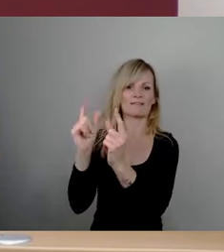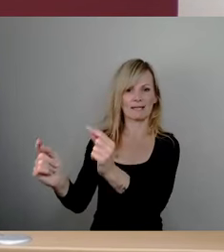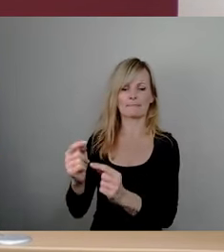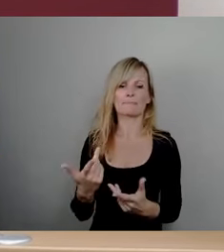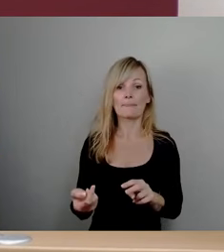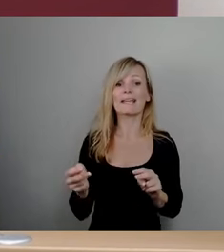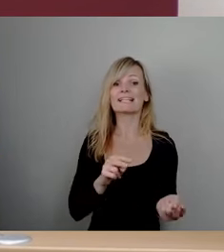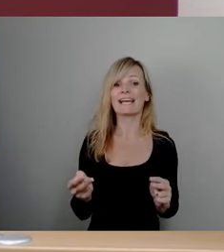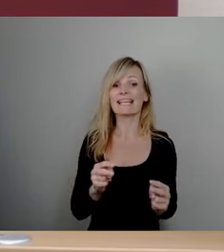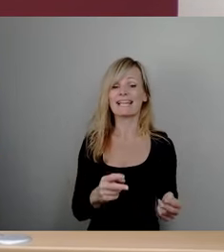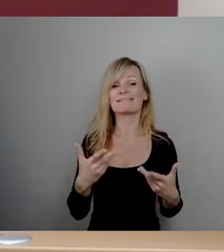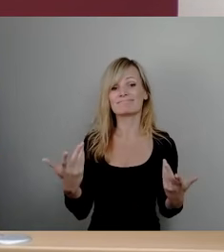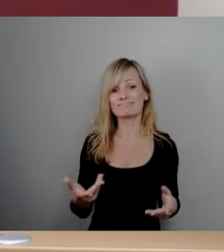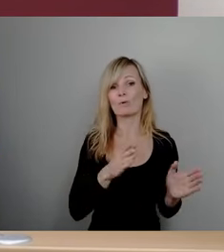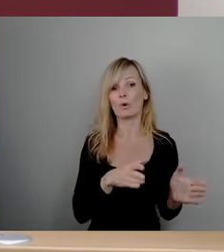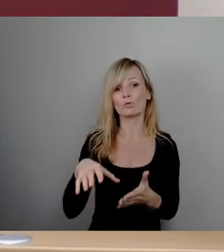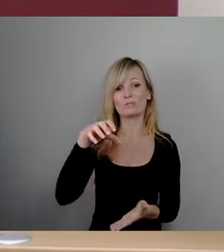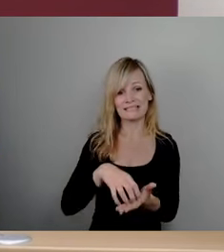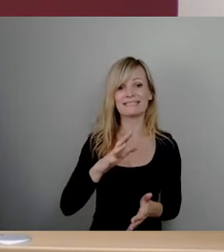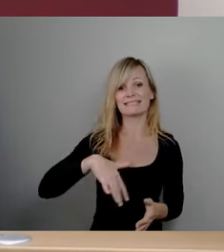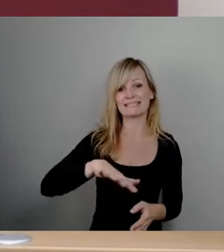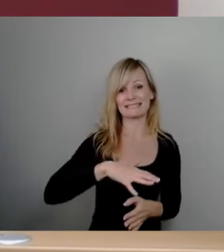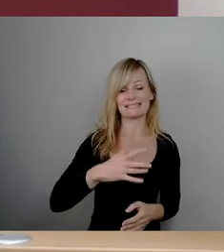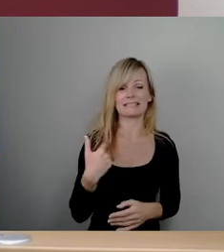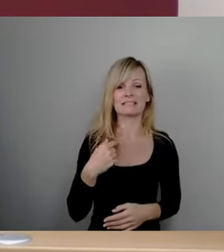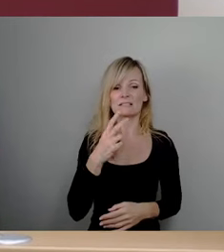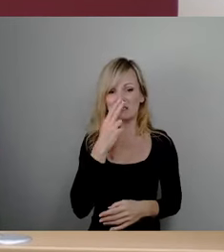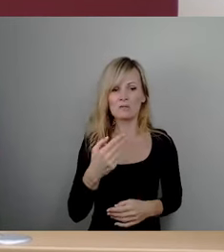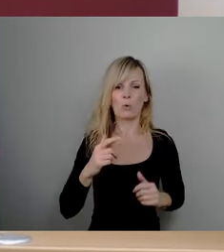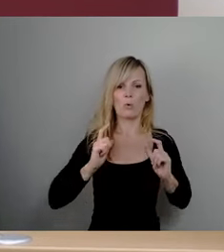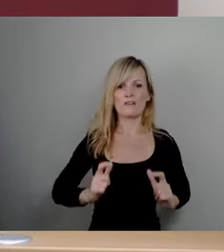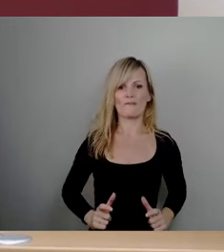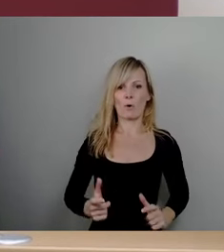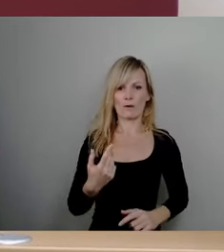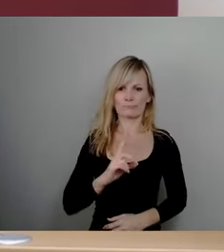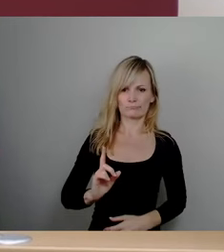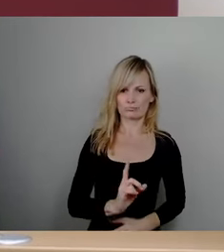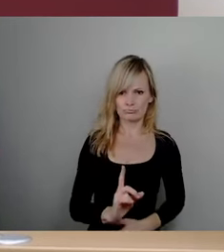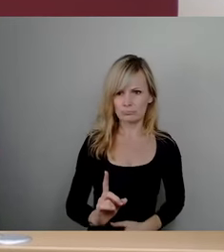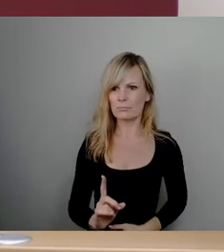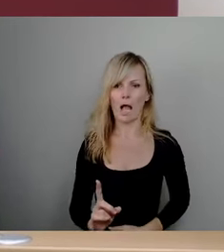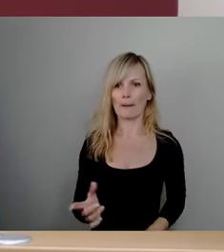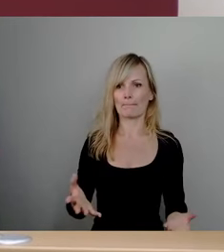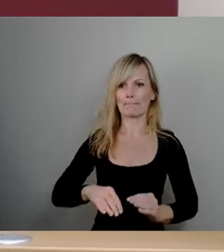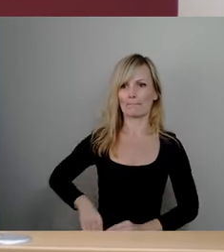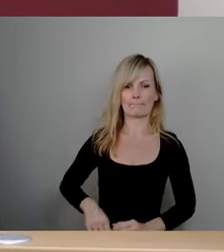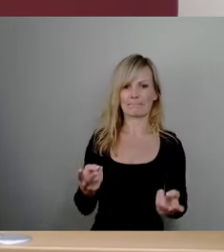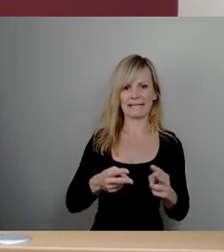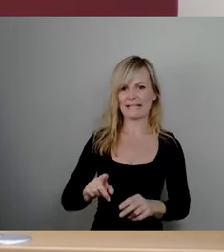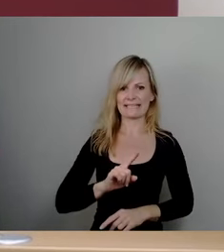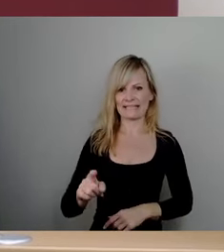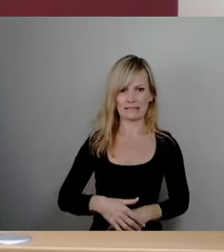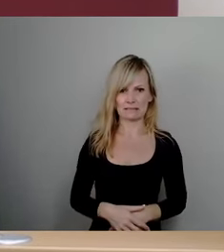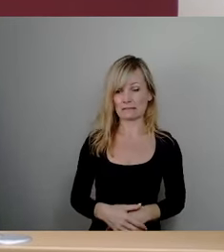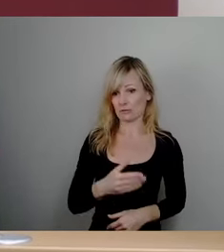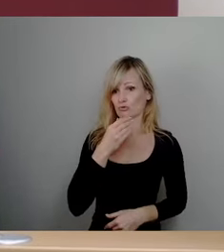der Stadtordnungsdienst vor Ort präsent, in Uniform kommt es dann oft nicht zum Verstoß. Das ist schön. Ich habe mich ja gefreut, dass